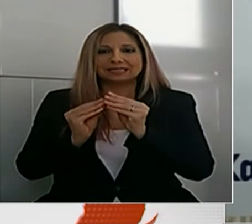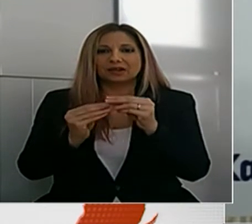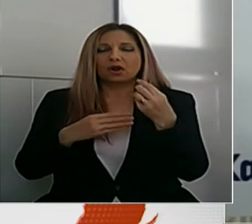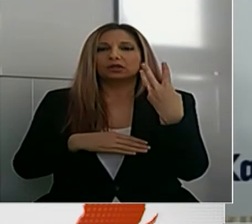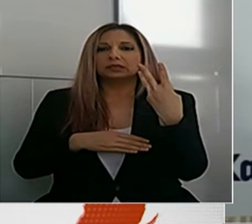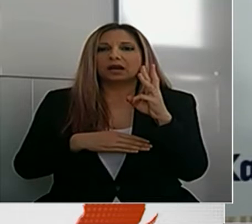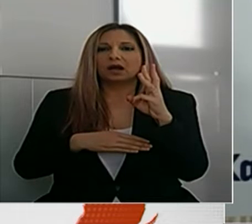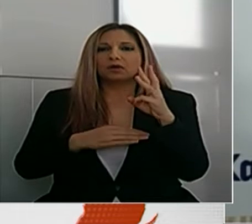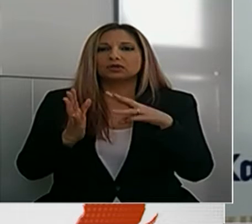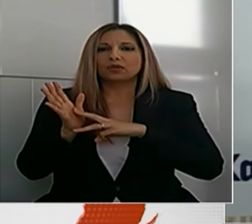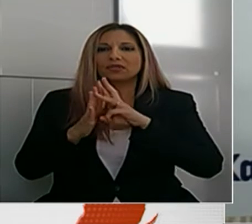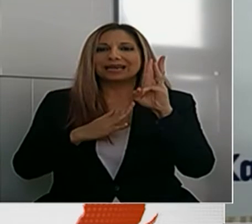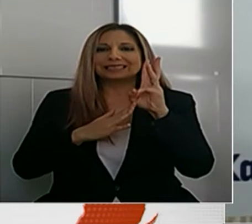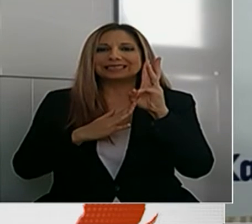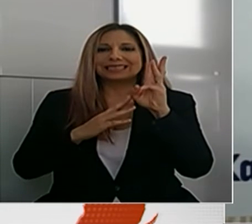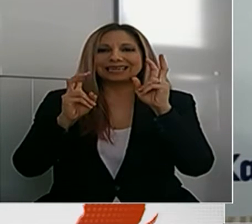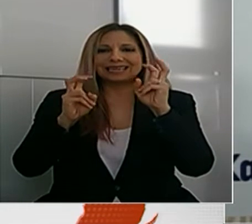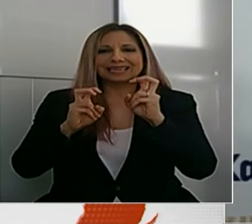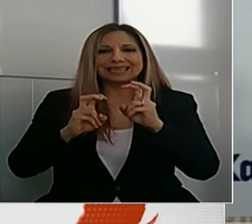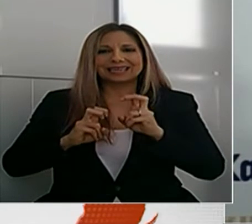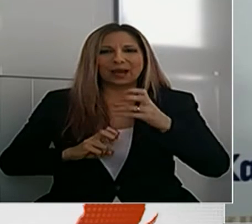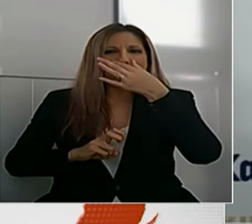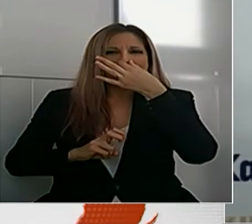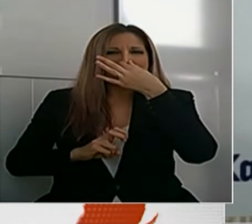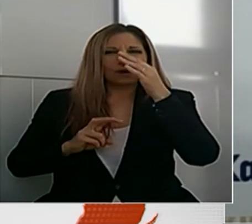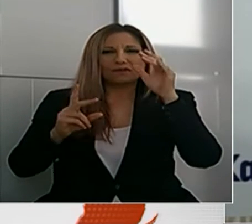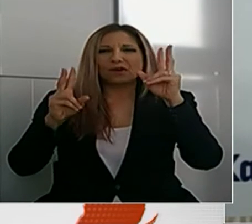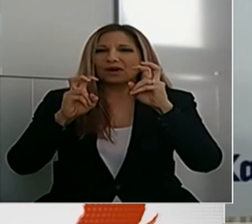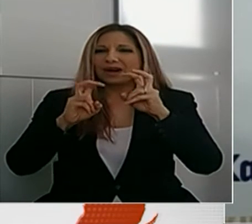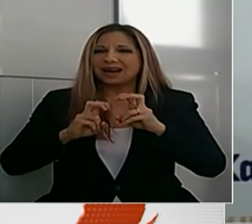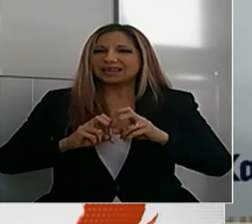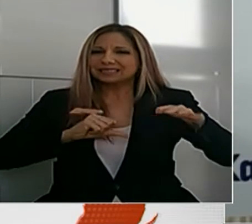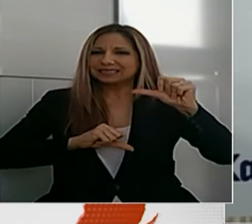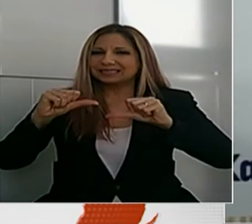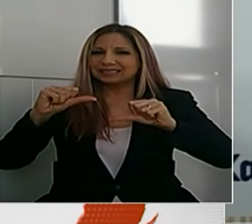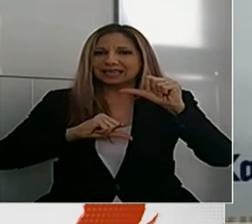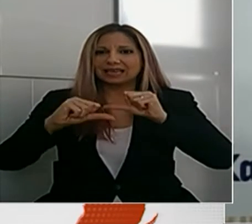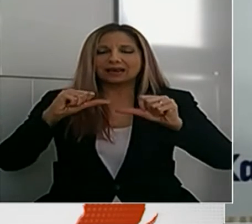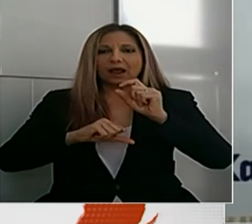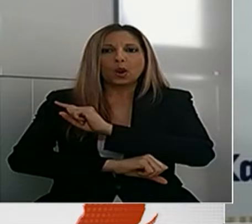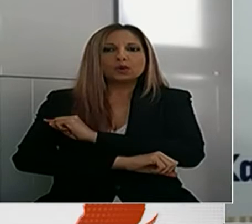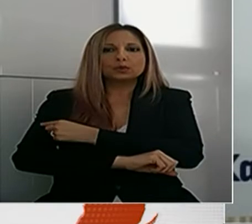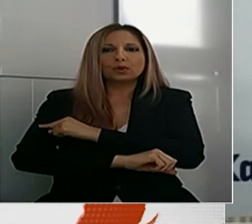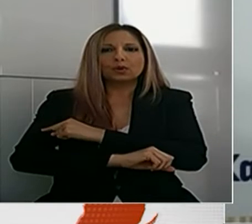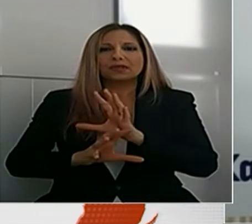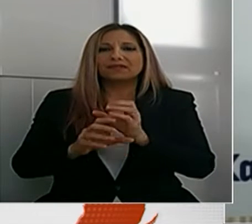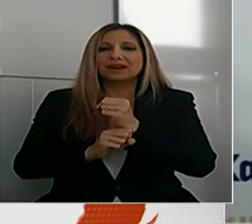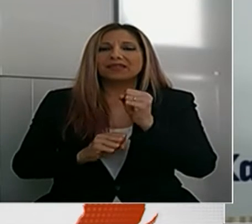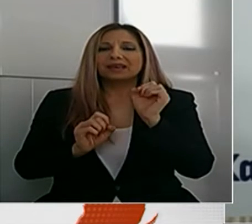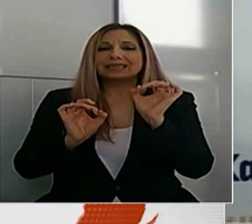διαγνώσεων από τα μικροβιολογικά εργαστήρια των γενικών οσοκομείων δεν εντοπίστηκαν κρούσματα.